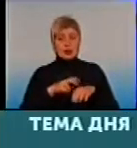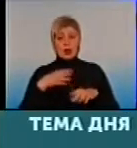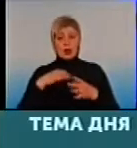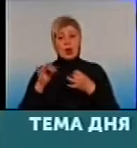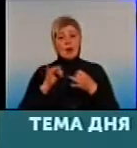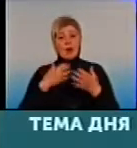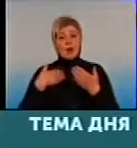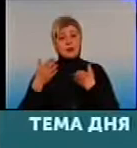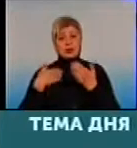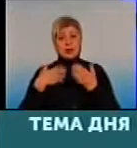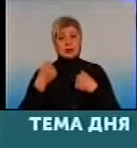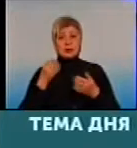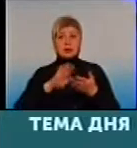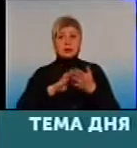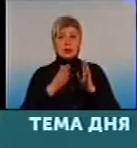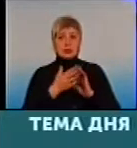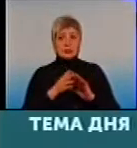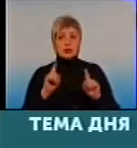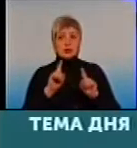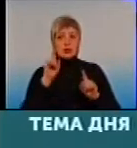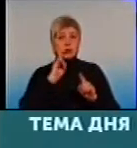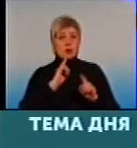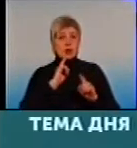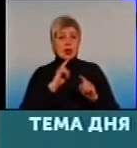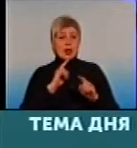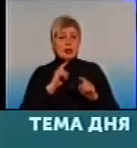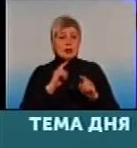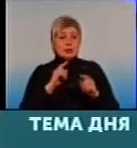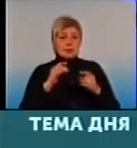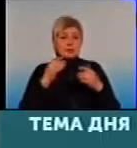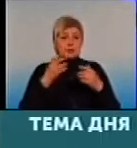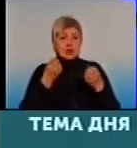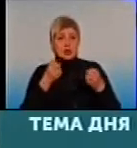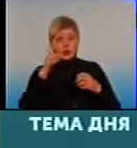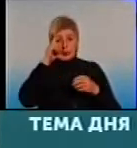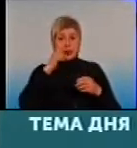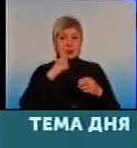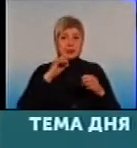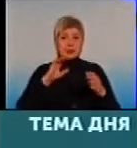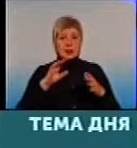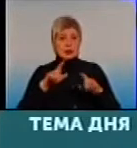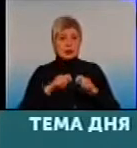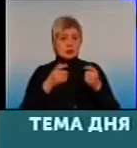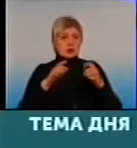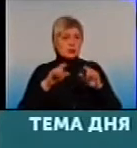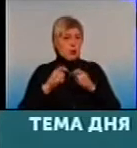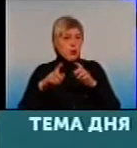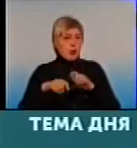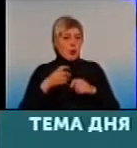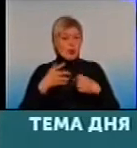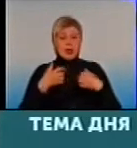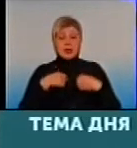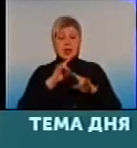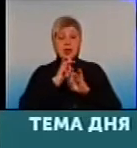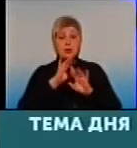договорилась, что пока вот идут такие вот непонятные еще пока сбои, я не буду спешить. Я знаю, что я всегда